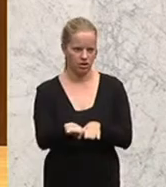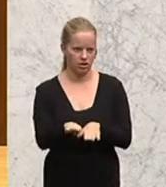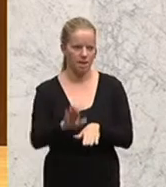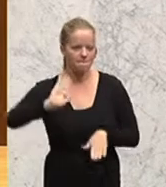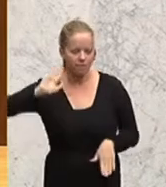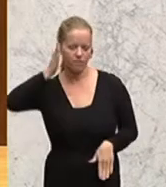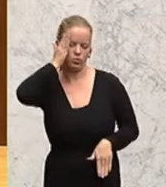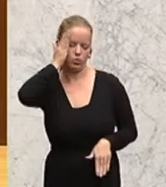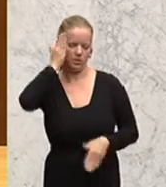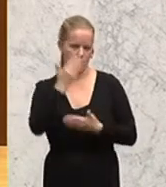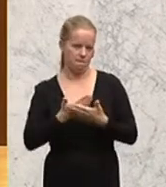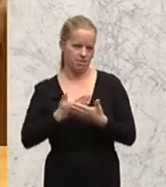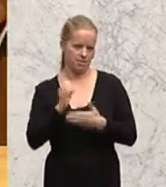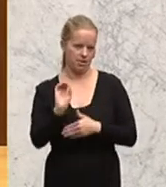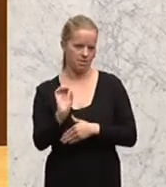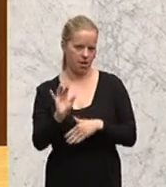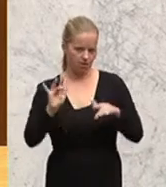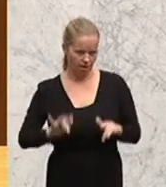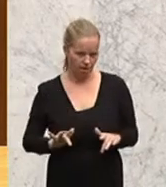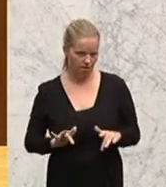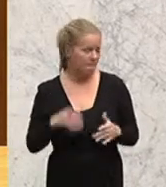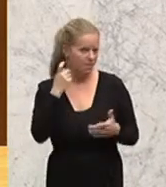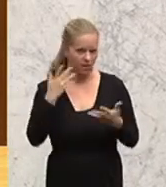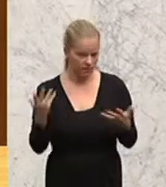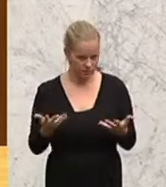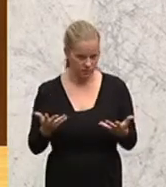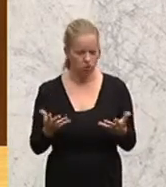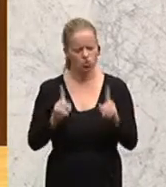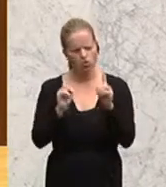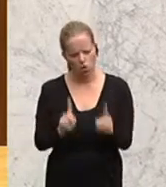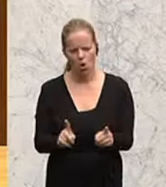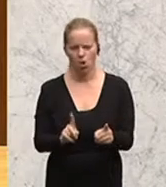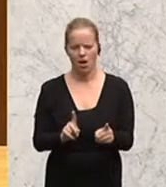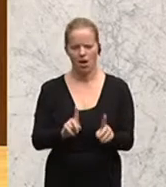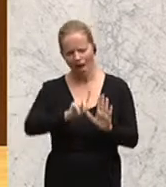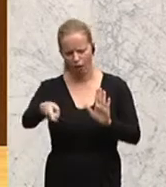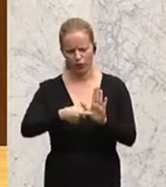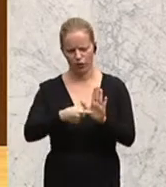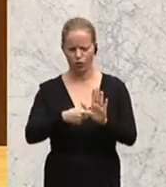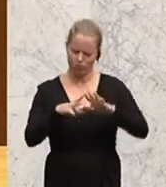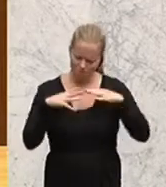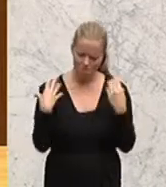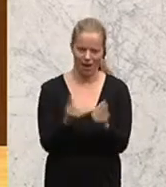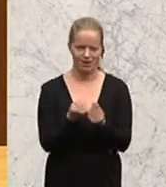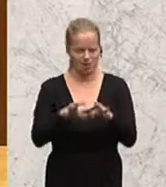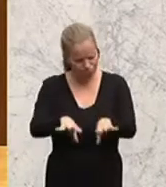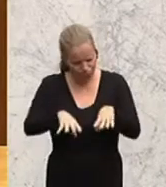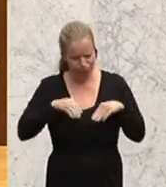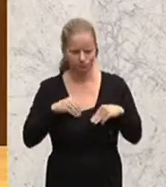Signal gesetzt. Wir wollen miteinander arbeiten, Herausforderungen gemeinsam annehmen,